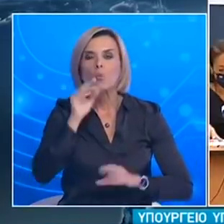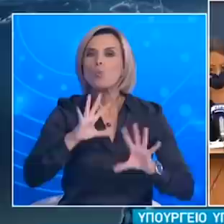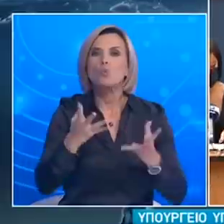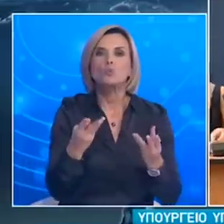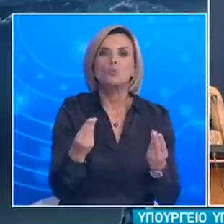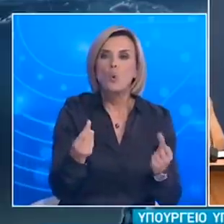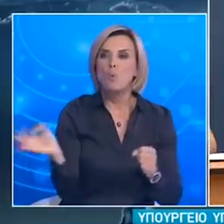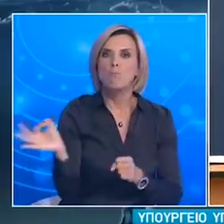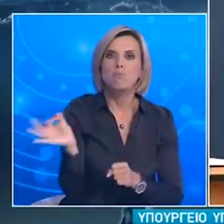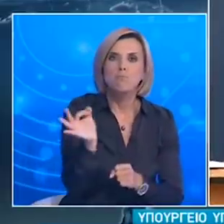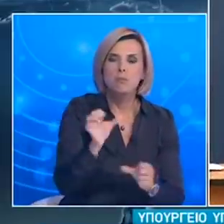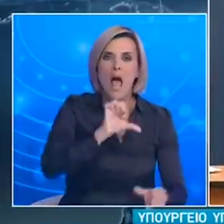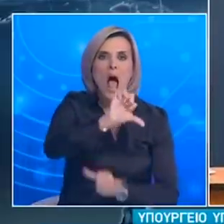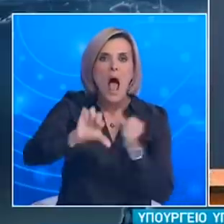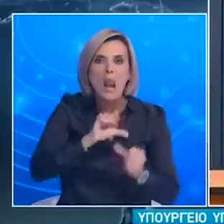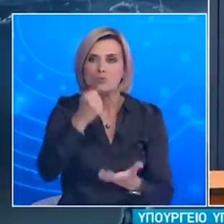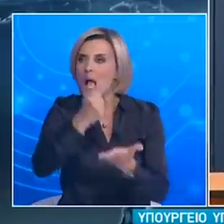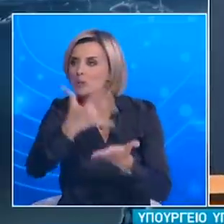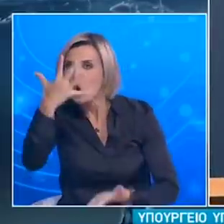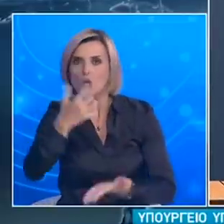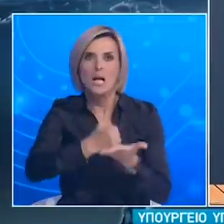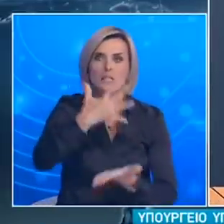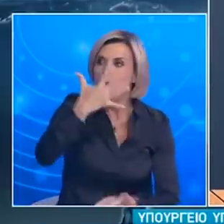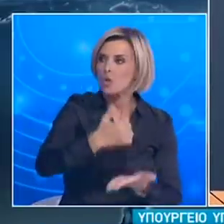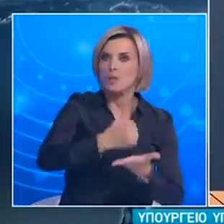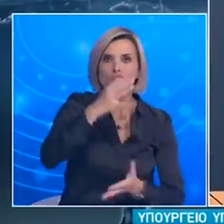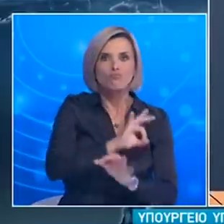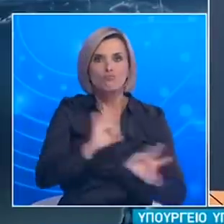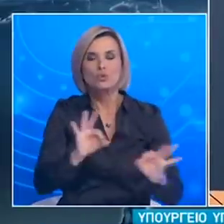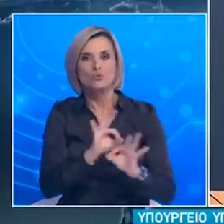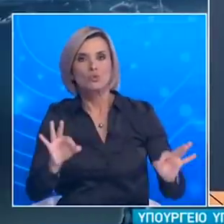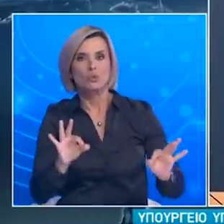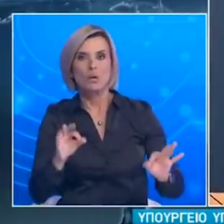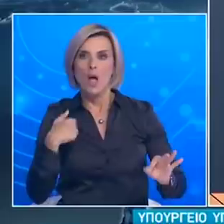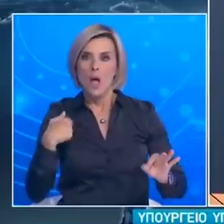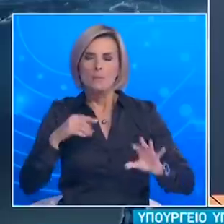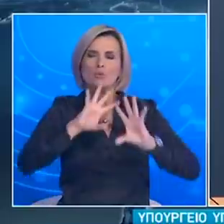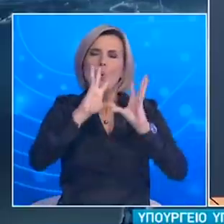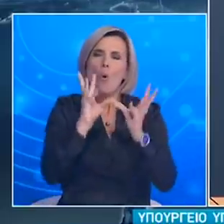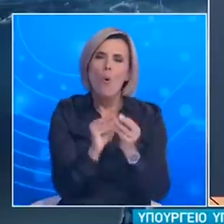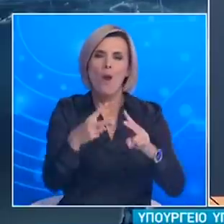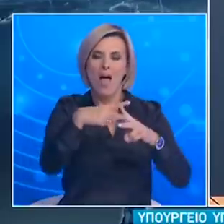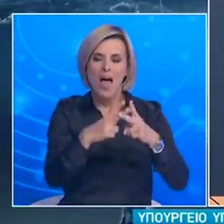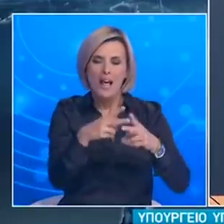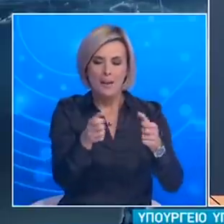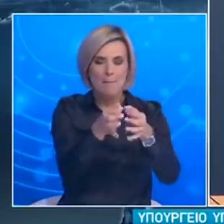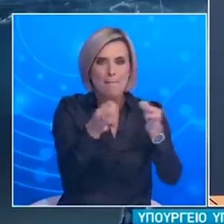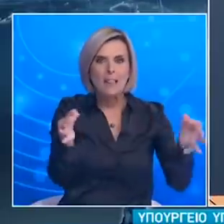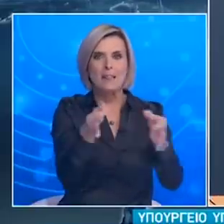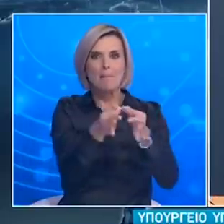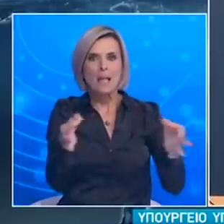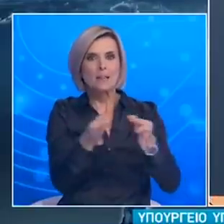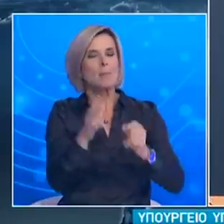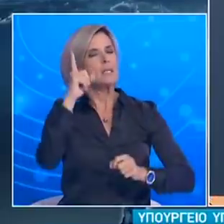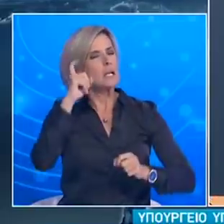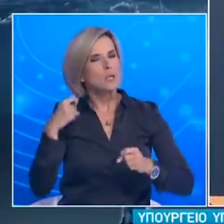στρατηγική μας σε κάθε αλλαγή, σε κάθε εξέλιξη. Έχουμε δε εντάξει στην αργαλειοθήκη μας όλα τα απαραίτητα μέτρα ώστε να είμαστε σε θέση να